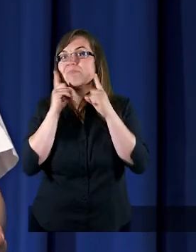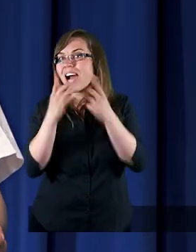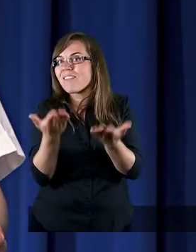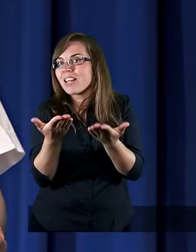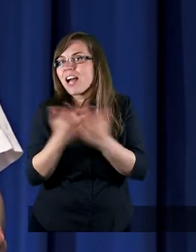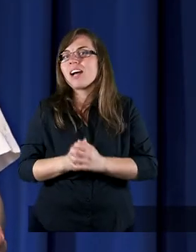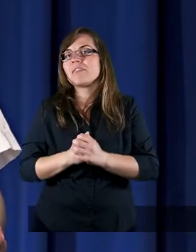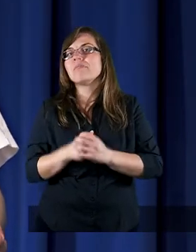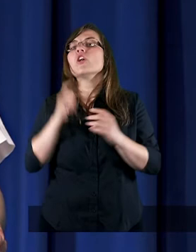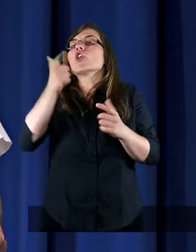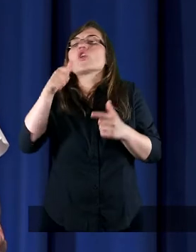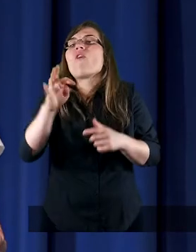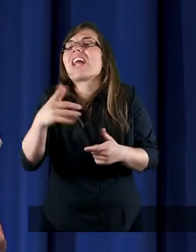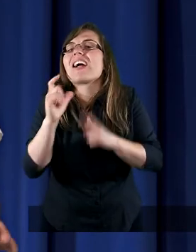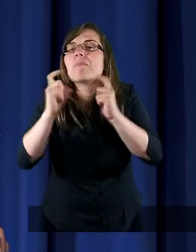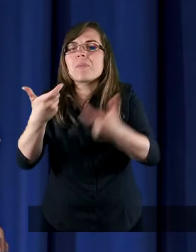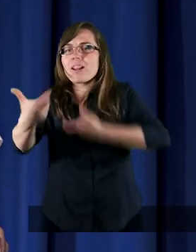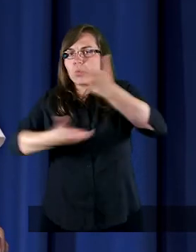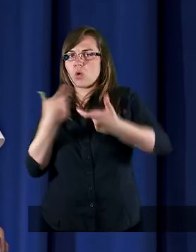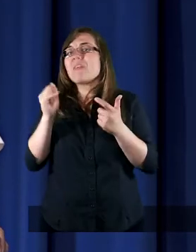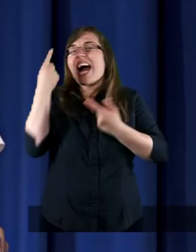Kochani, i co w takim przypadku zrobić?